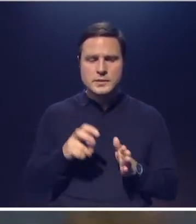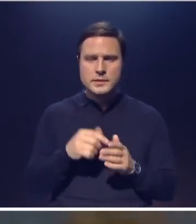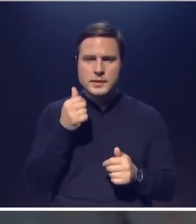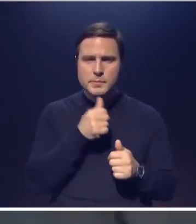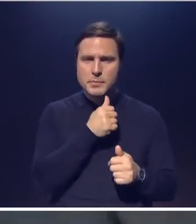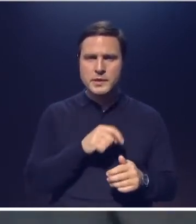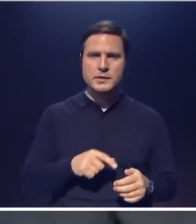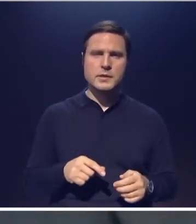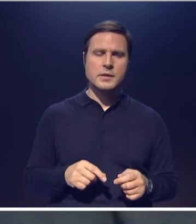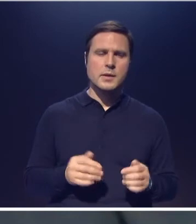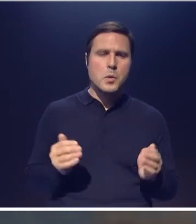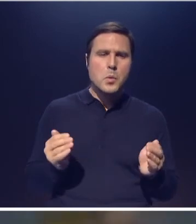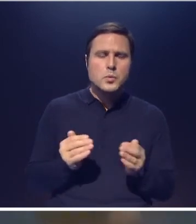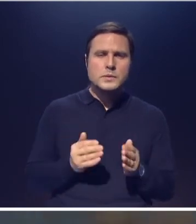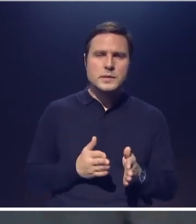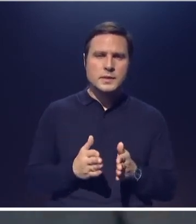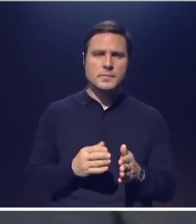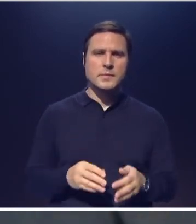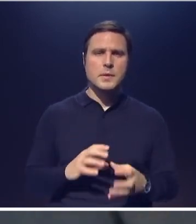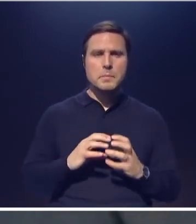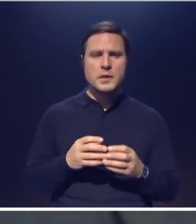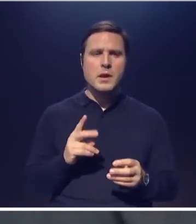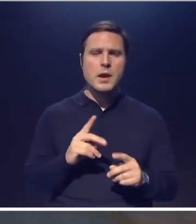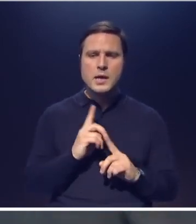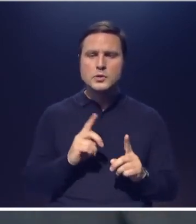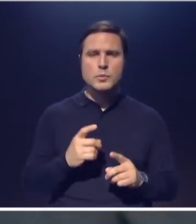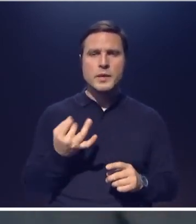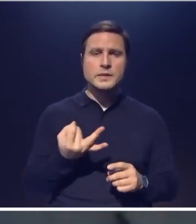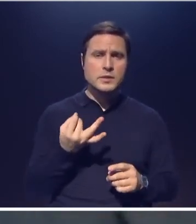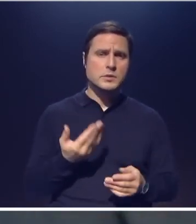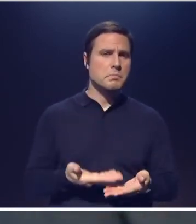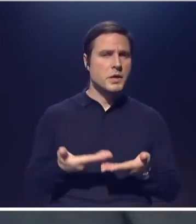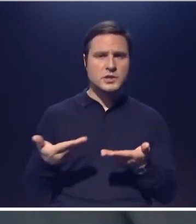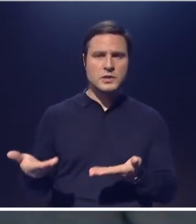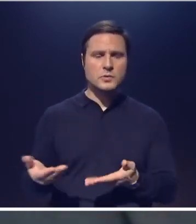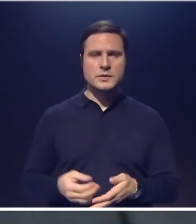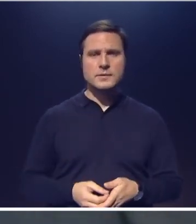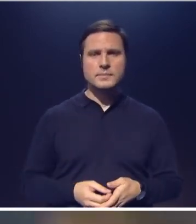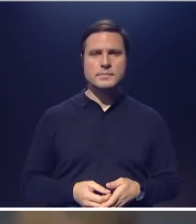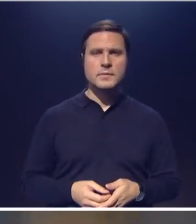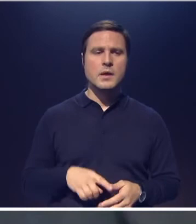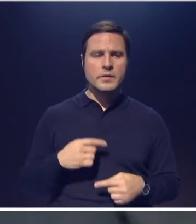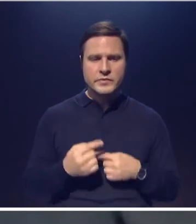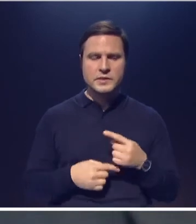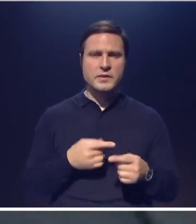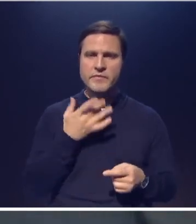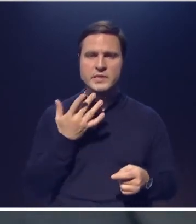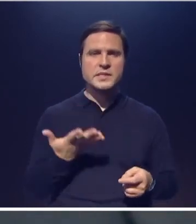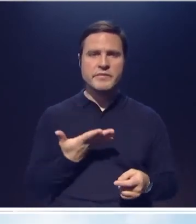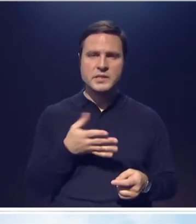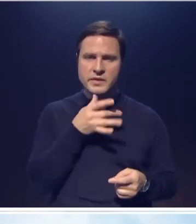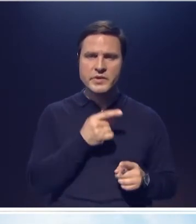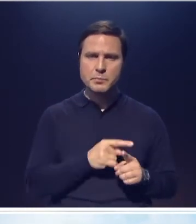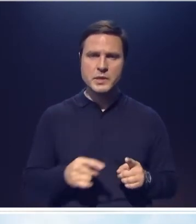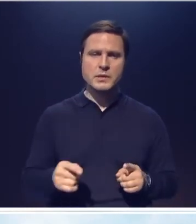узкий мирок для особо интересующихся, ну, пожалуйста, всегда даже в советские времена